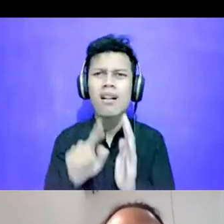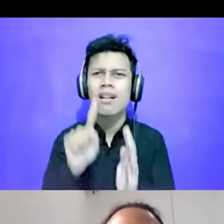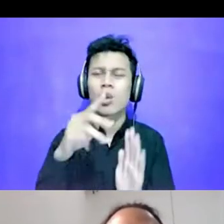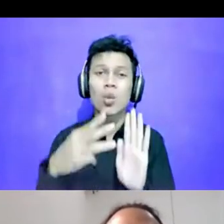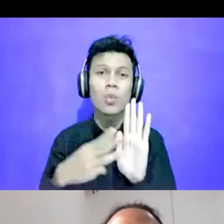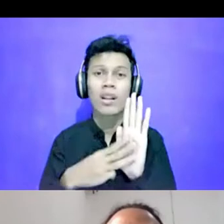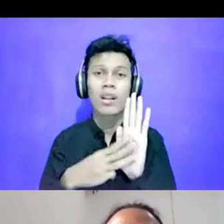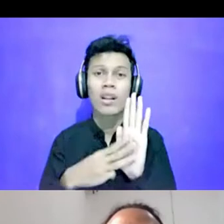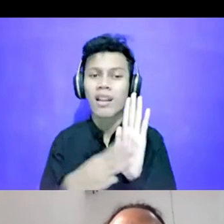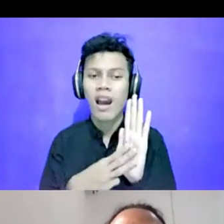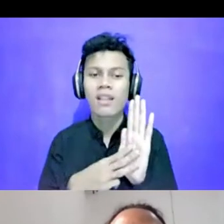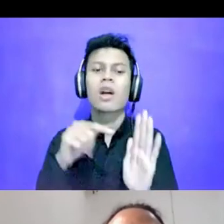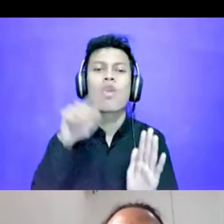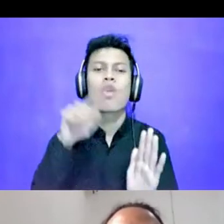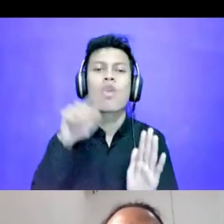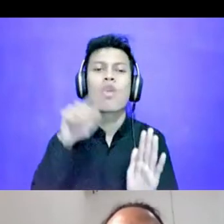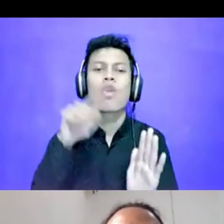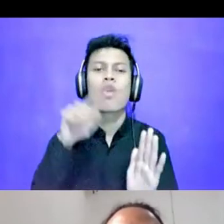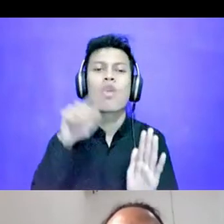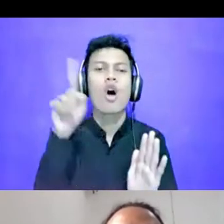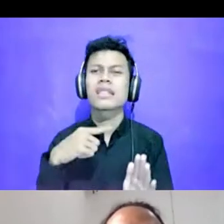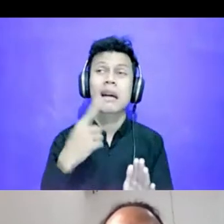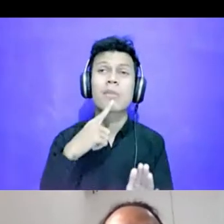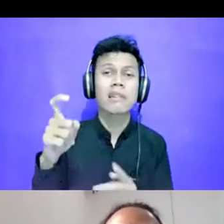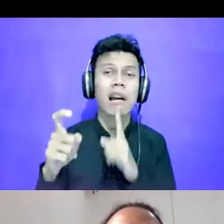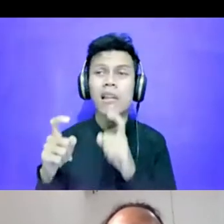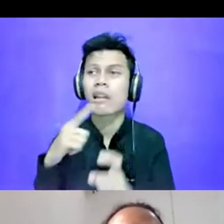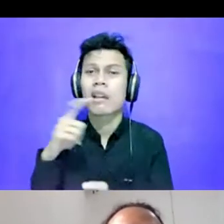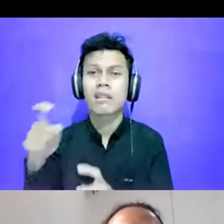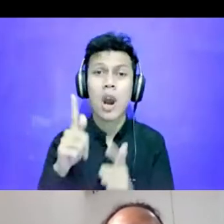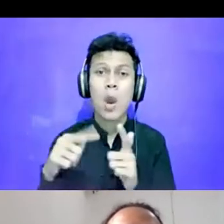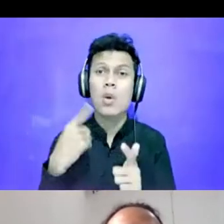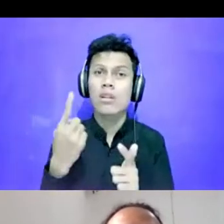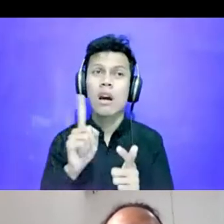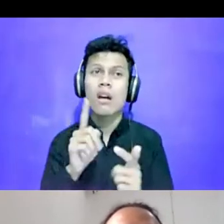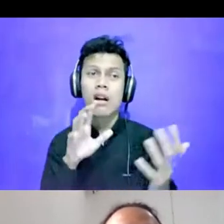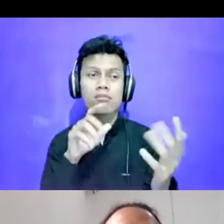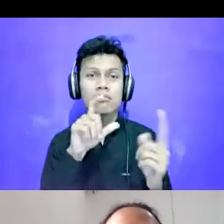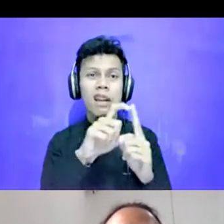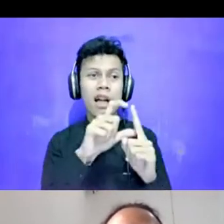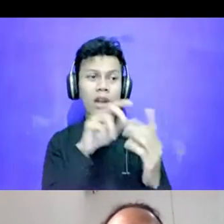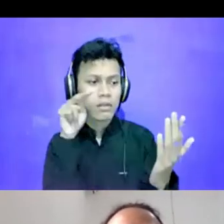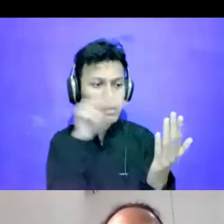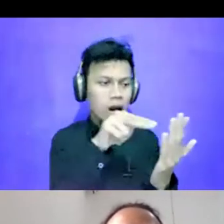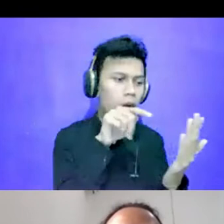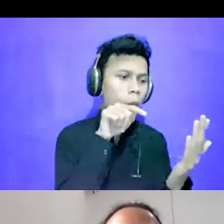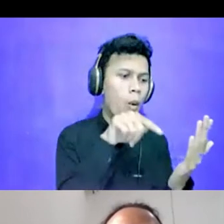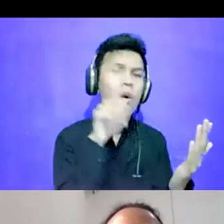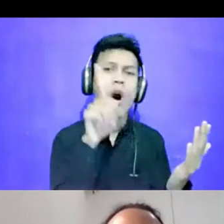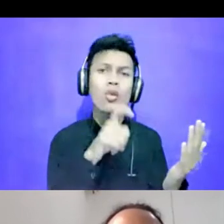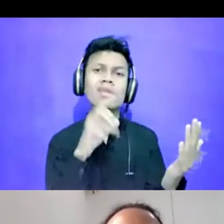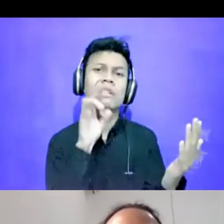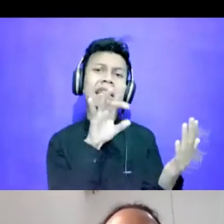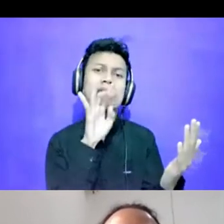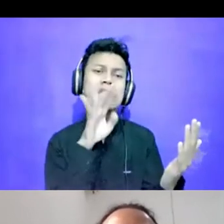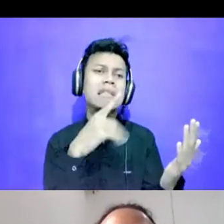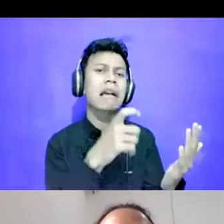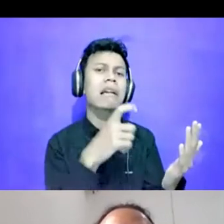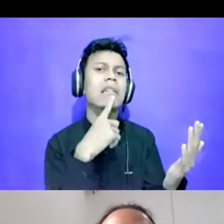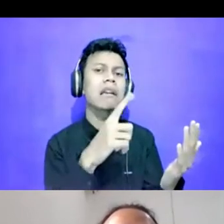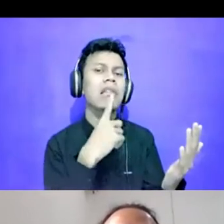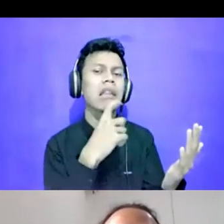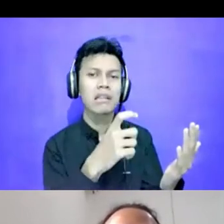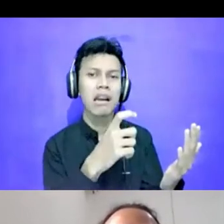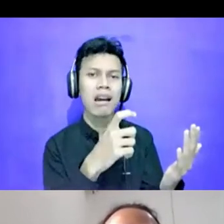ini yang harus ditanyakan oleh teman-teman ketika kita berhadapan dengan data. Nah, proses ini sebenarnya yang